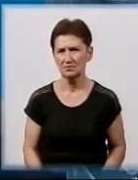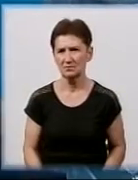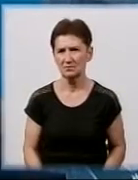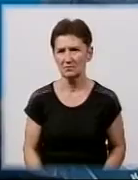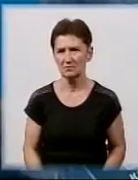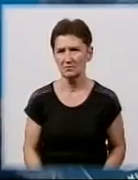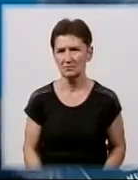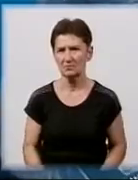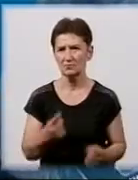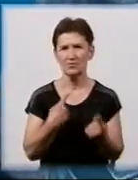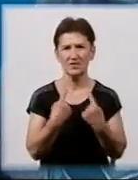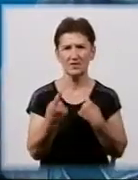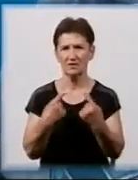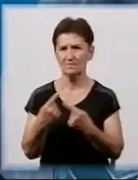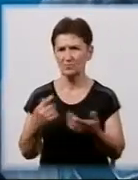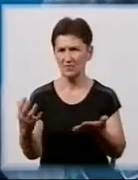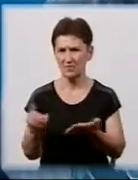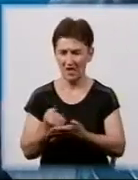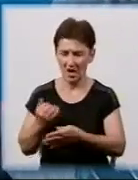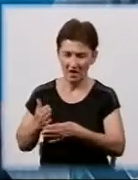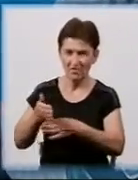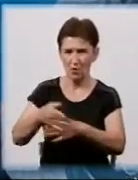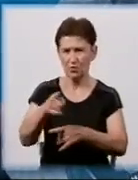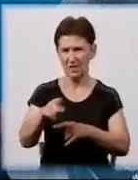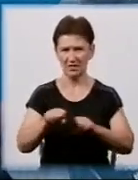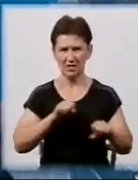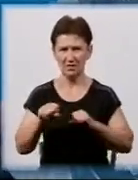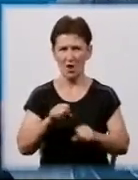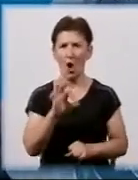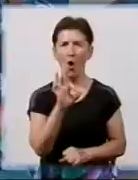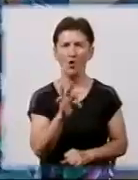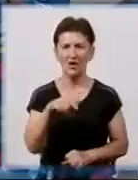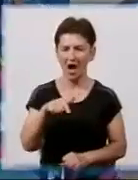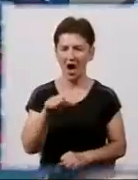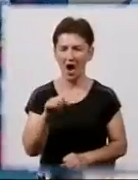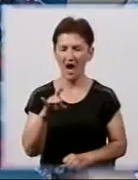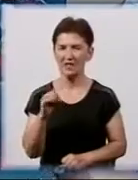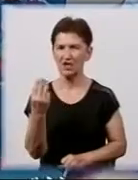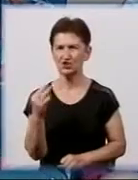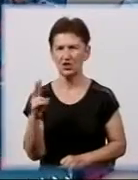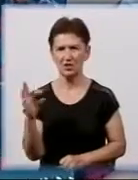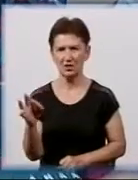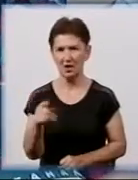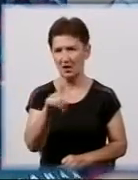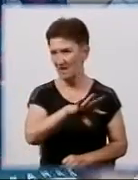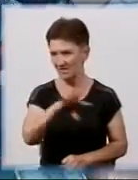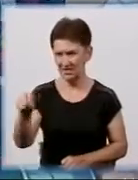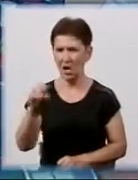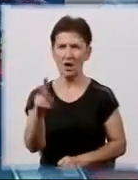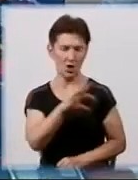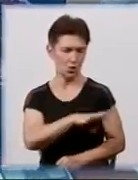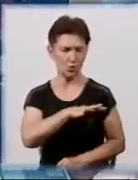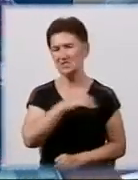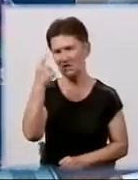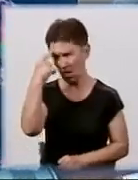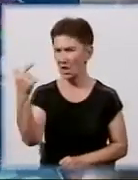Спілкуватися виходить керівник фермерського господарства Ольга Гарашенко. Ви ж, як юрісти, всі грамотні. Я не